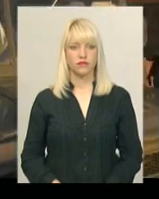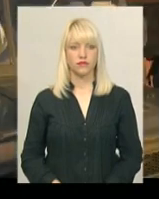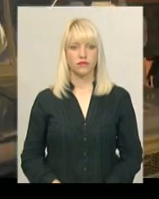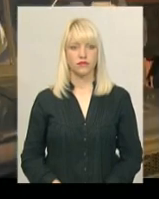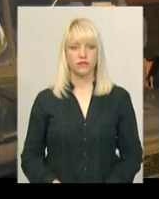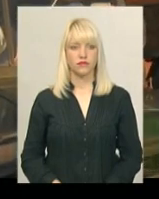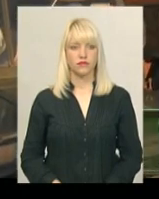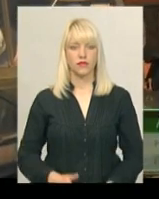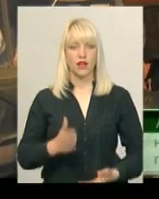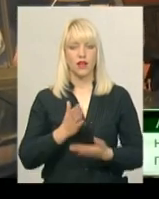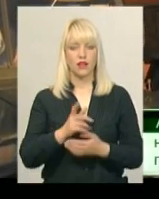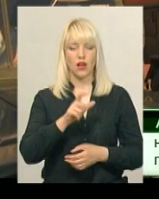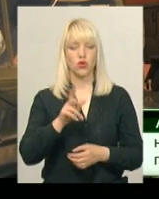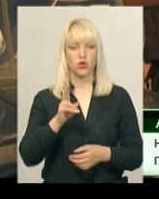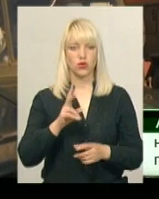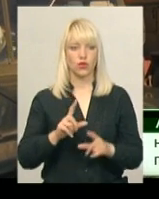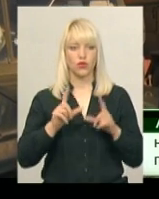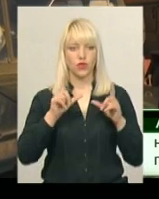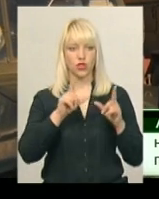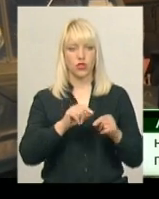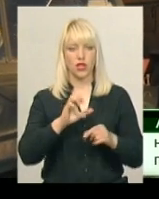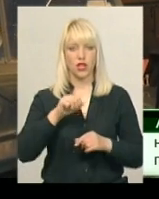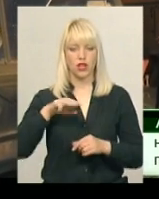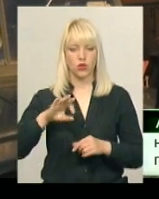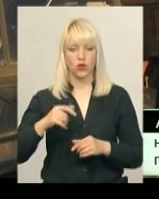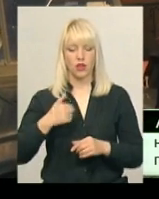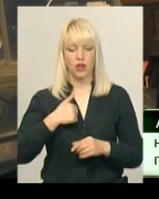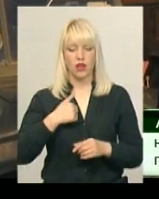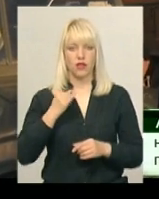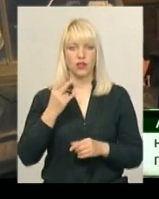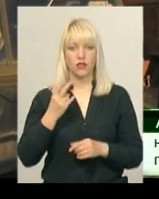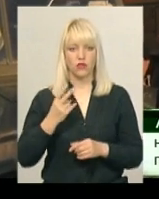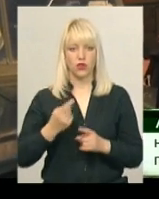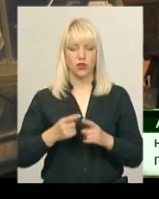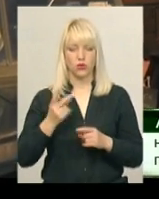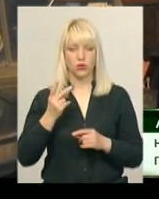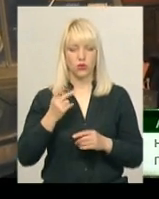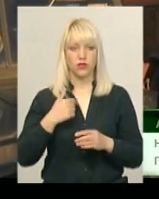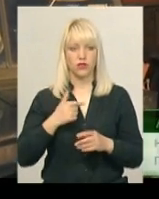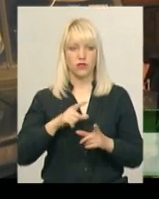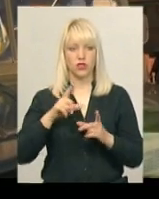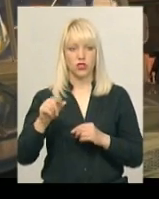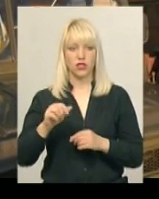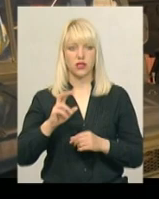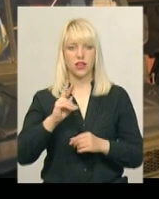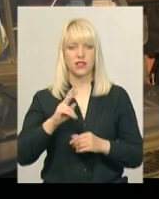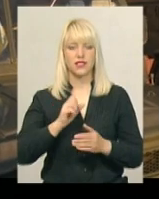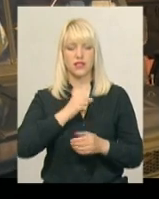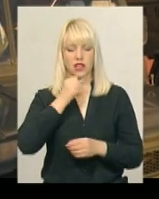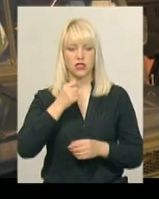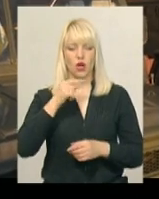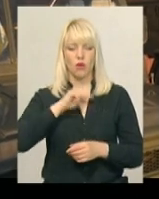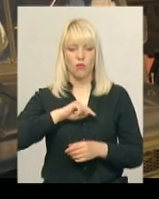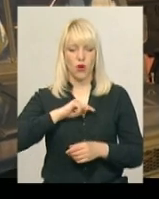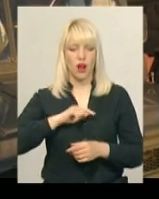Є люди, які вже виїжджали в зону проведення АТО. Два чоловіка, я і ще один старший сапер, виїжджають вперше. Морально-психологічний стан